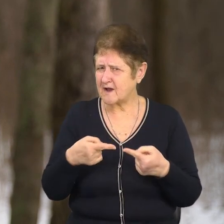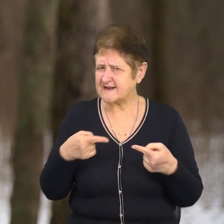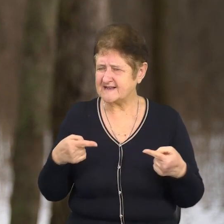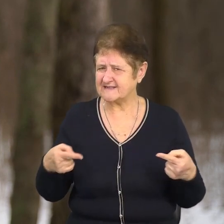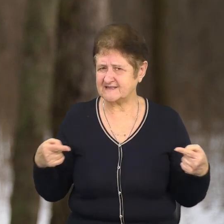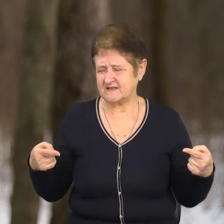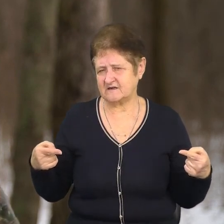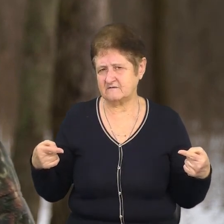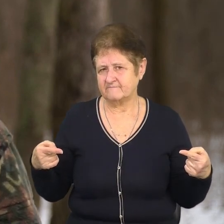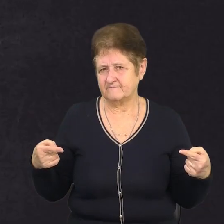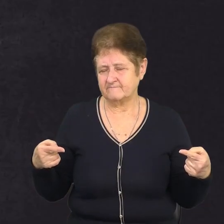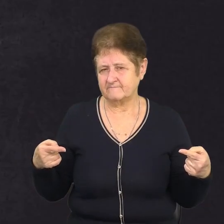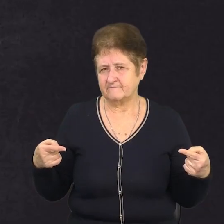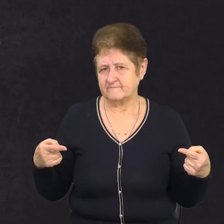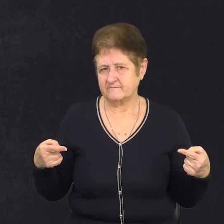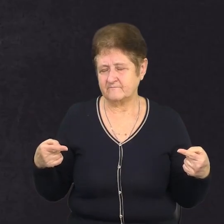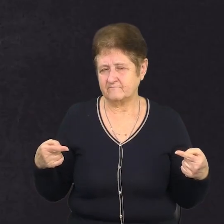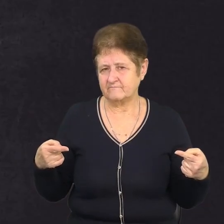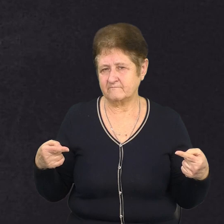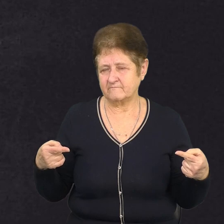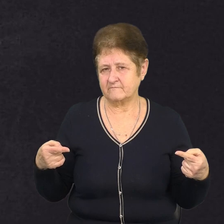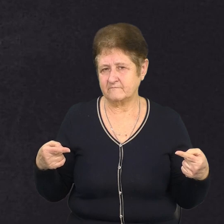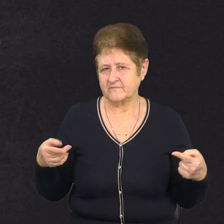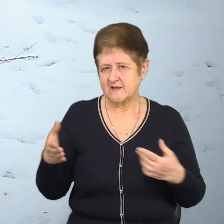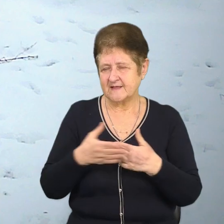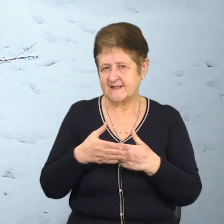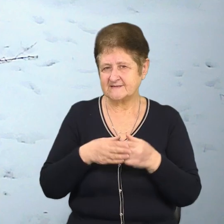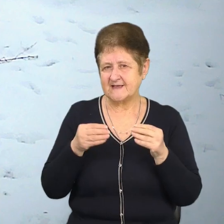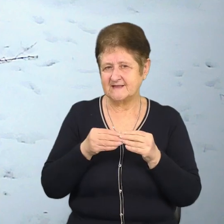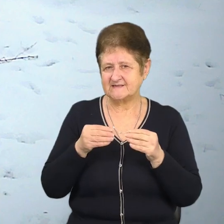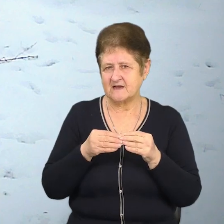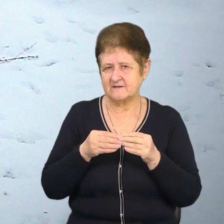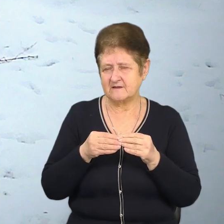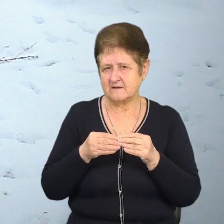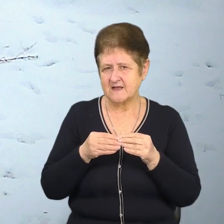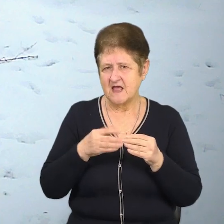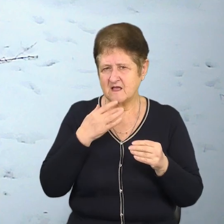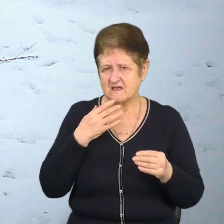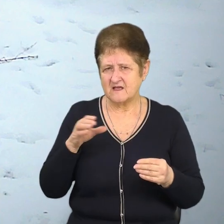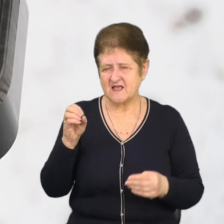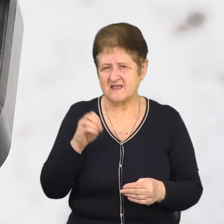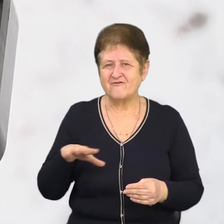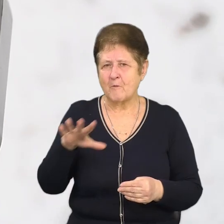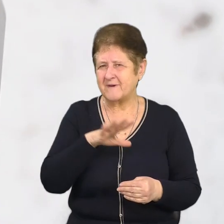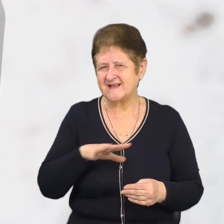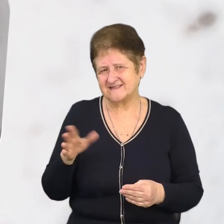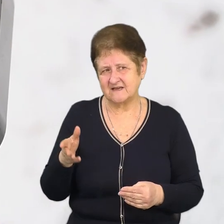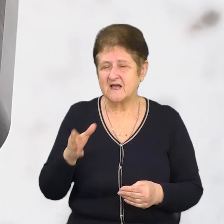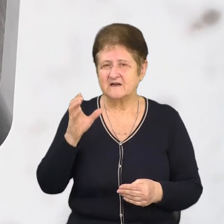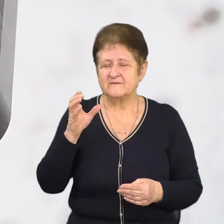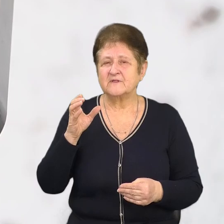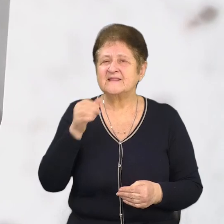Дивишся, порівнюєш їх. Це сім лосів. Десять десяток сарн європейських. Ну, то, що нас прийнято касулями називати. Якась